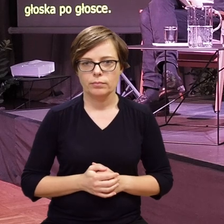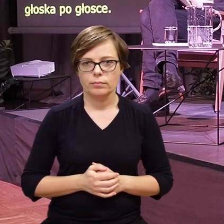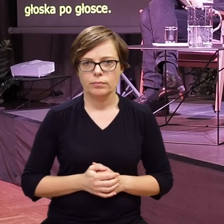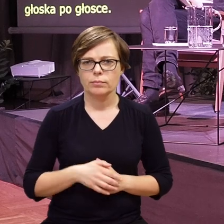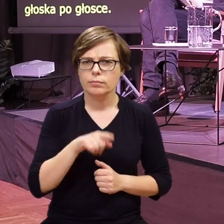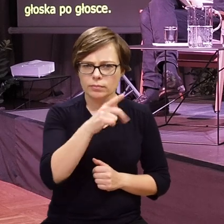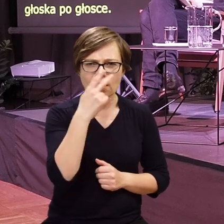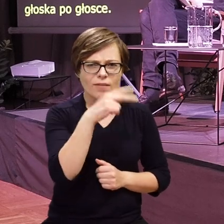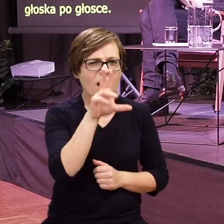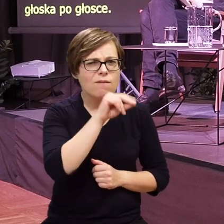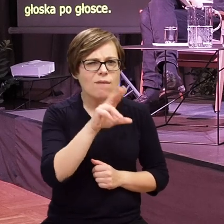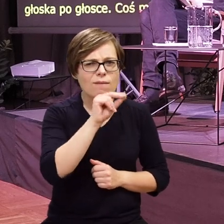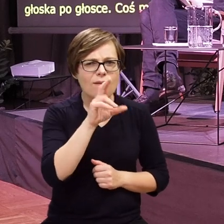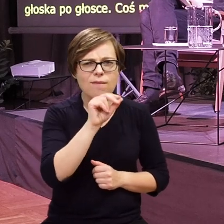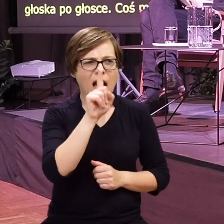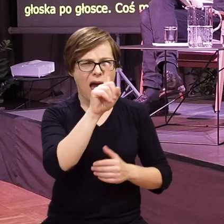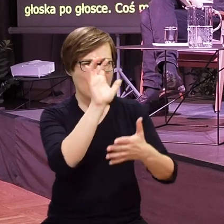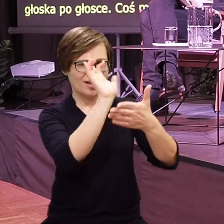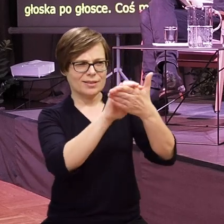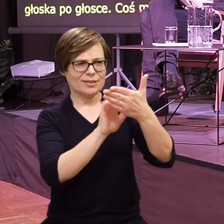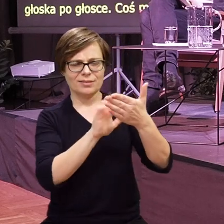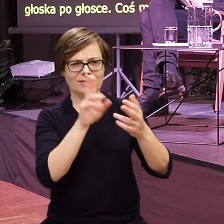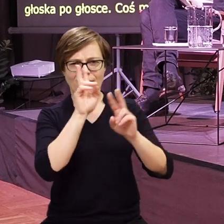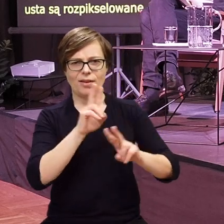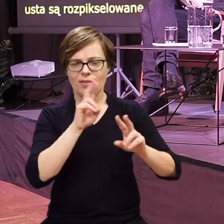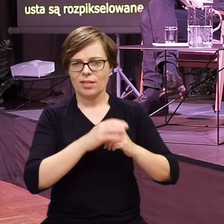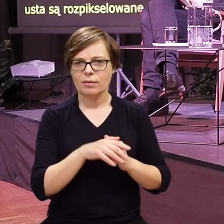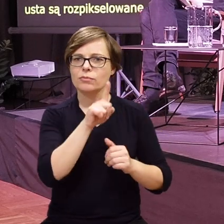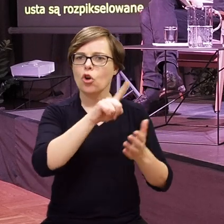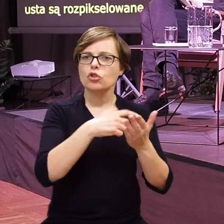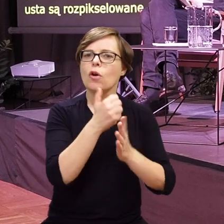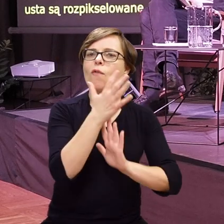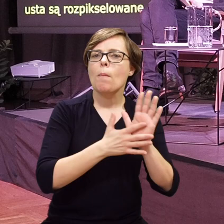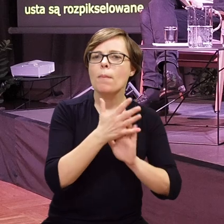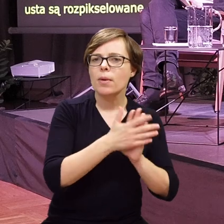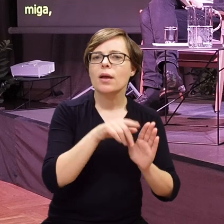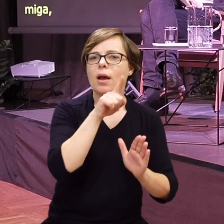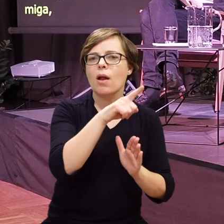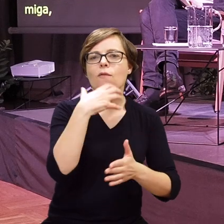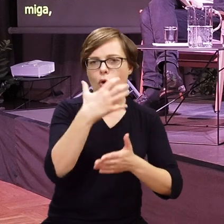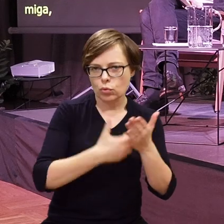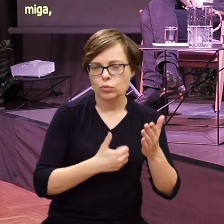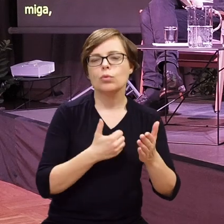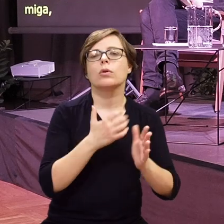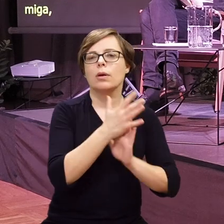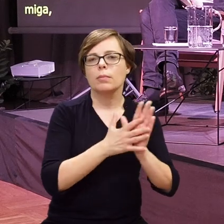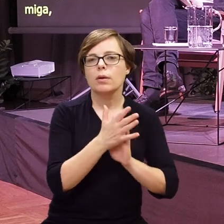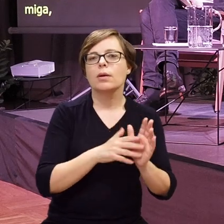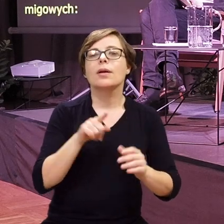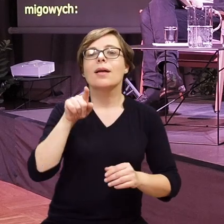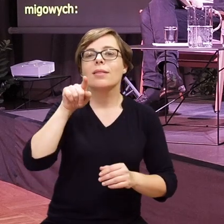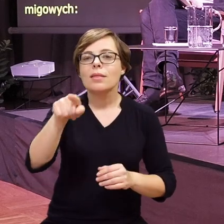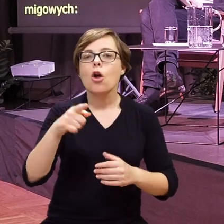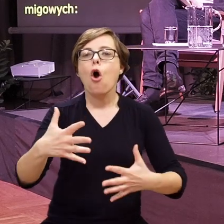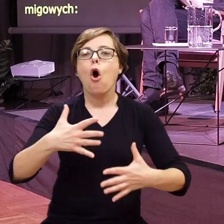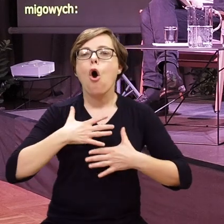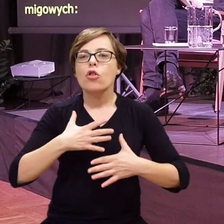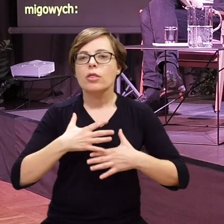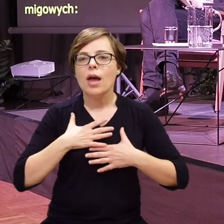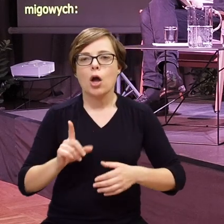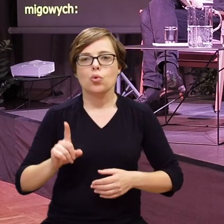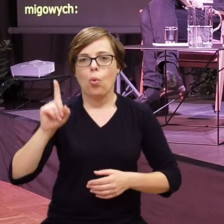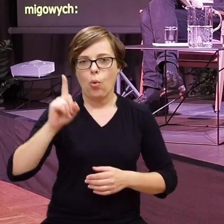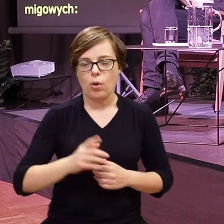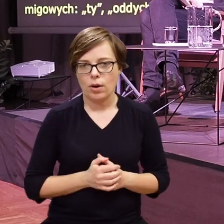Coś mówi, ale usta są rozpikselowane. Znów miga, tym razem używając znaków migowych. Ty oddychać